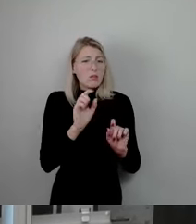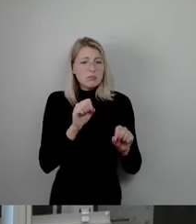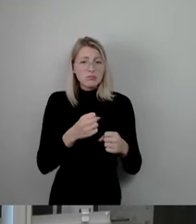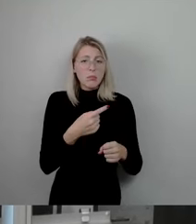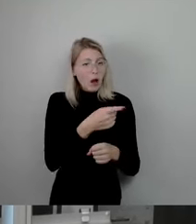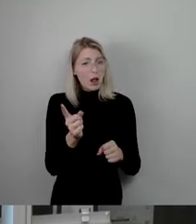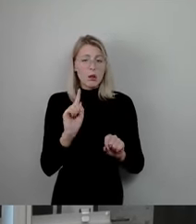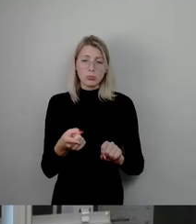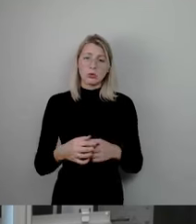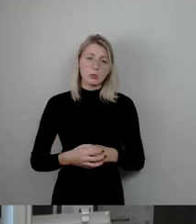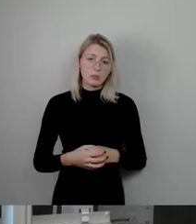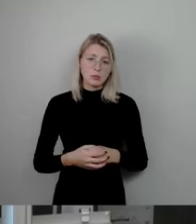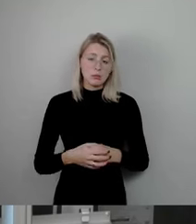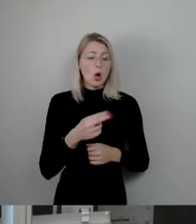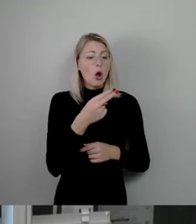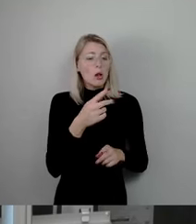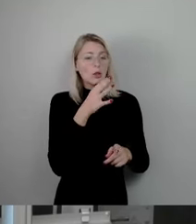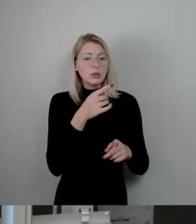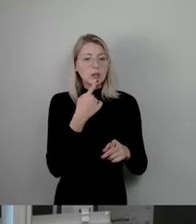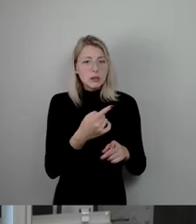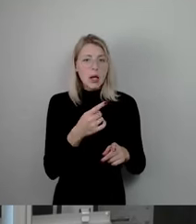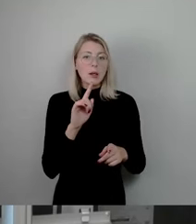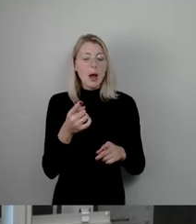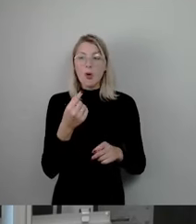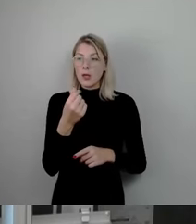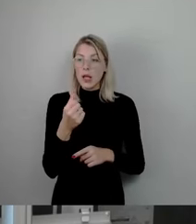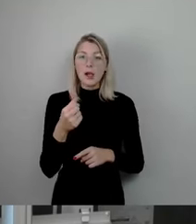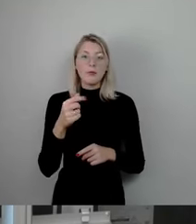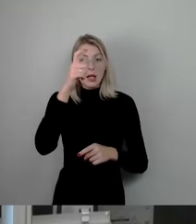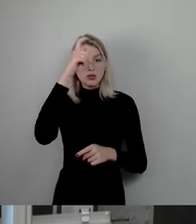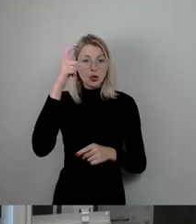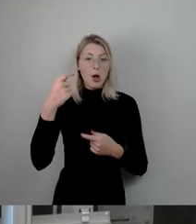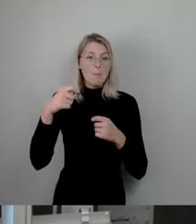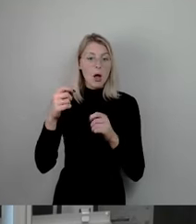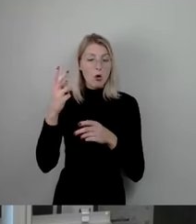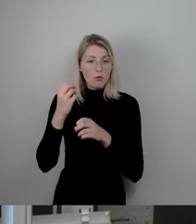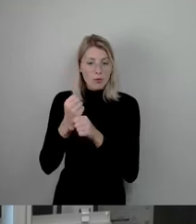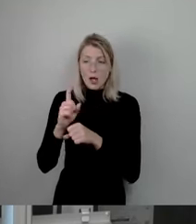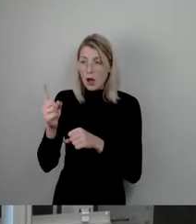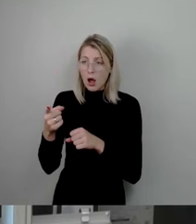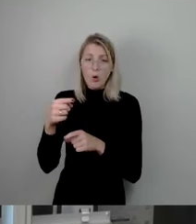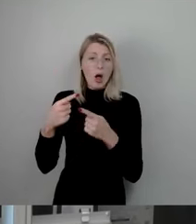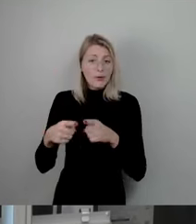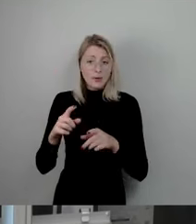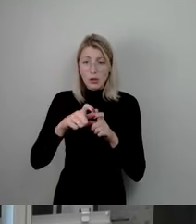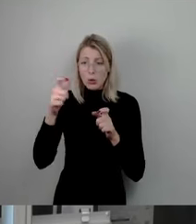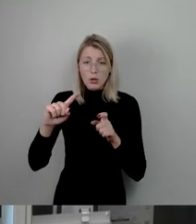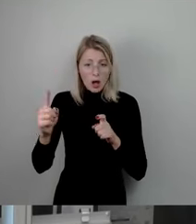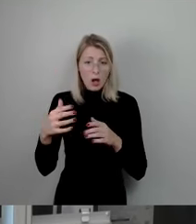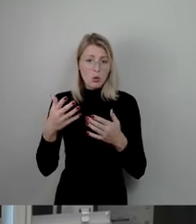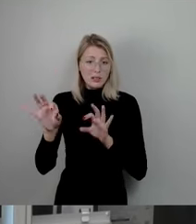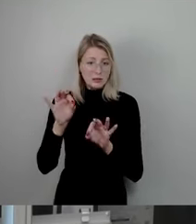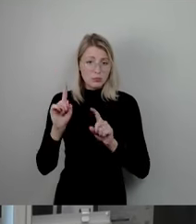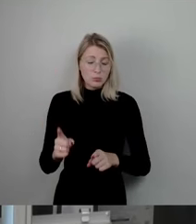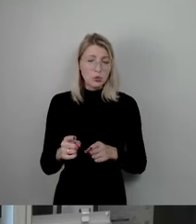drauf eingegangen. Geld kommt ja dort genauso aus den Ingenieurbauwerken und von anderen Brücken. Das kann nicht die Zukunft sein. Es kann auch nicht die Zukunft